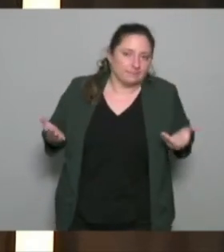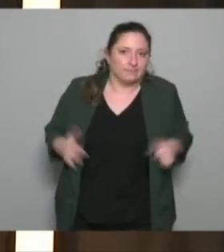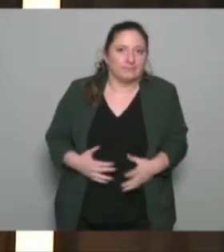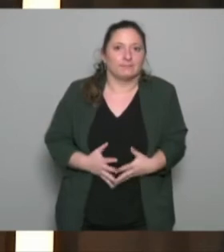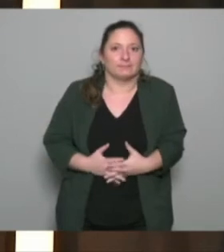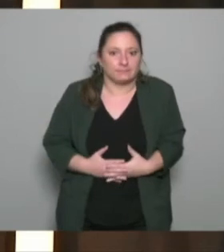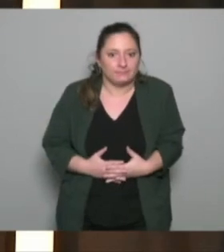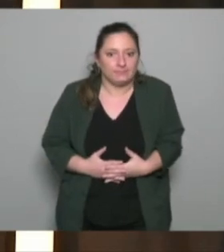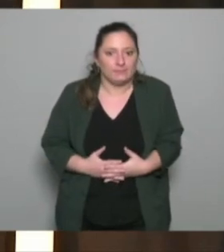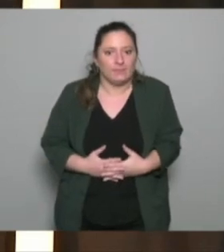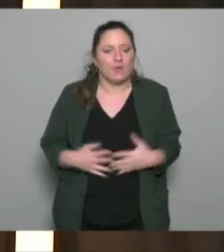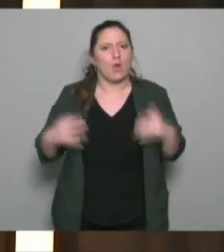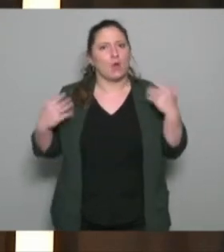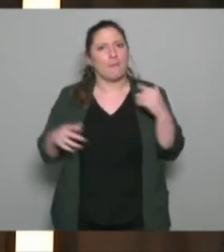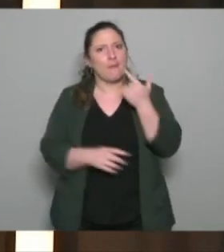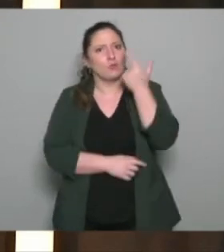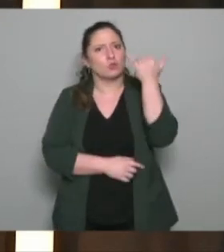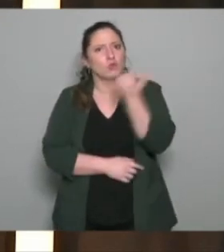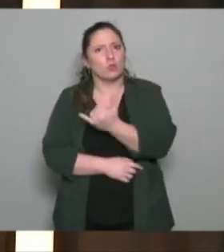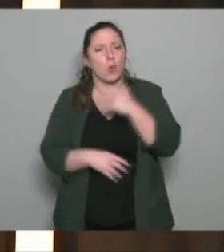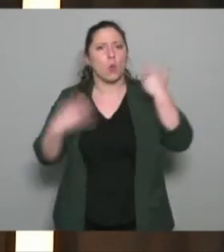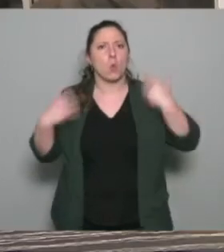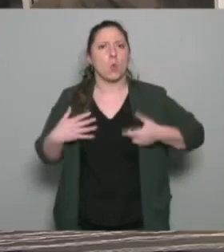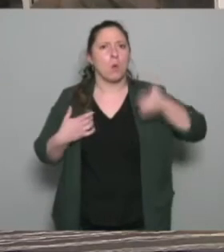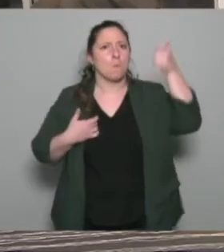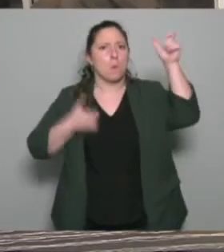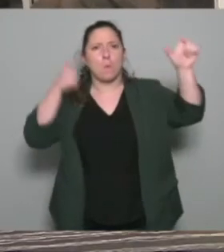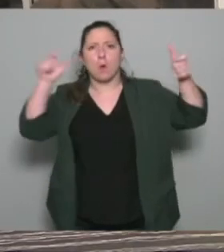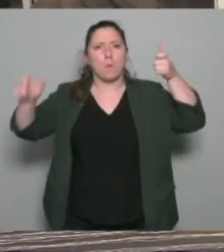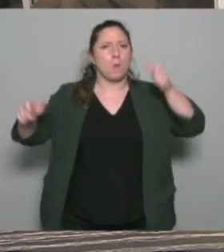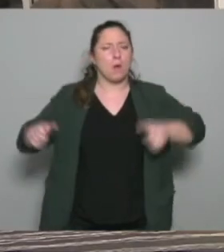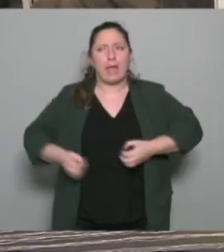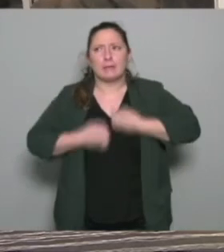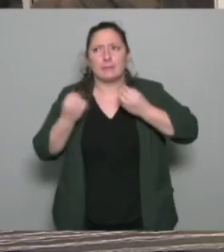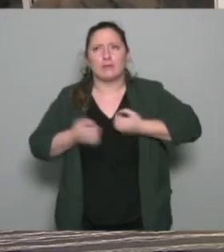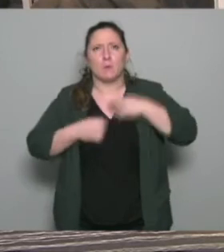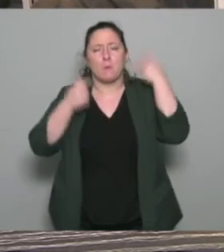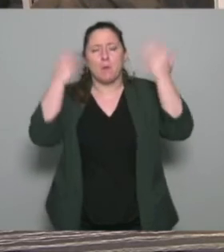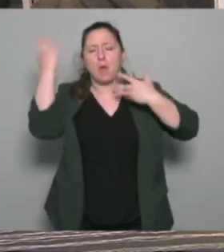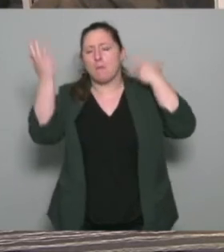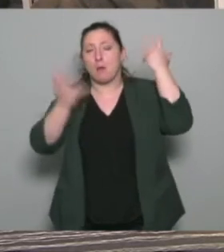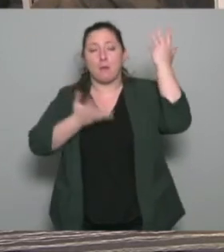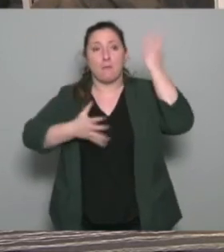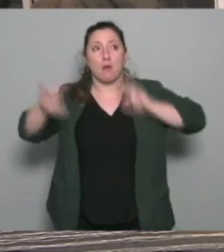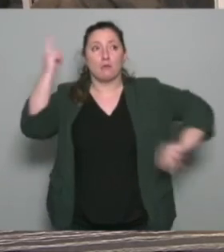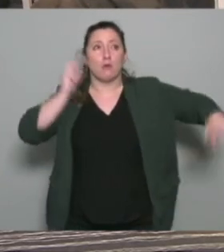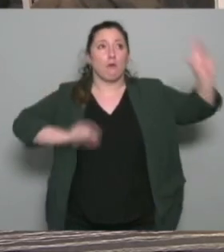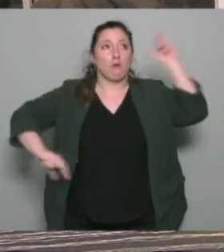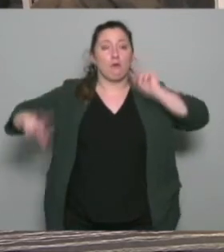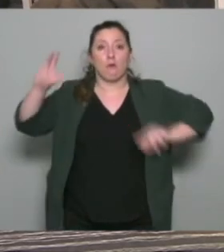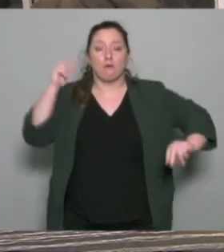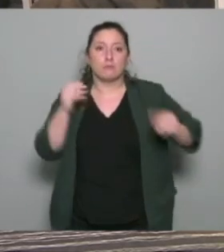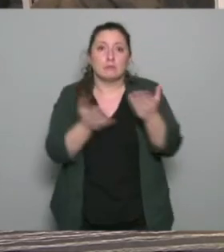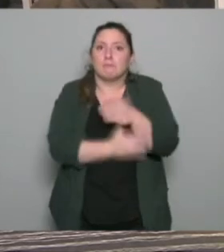on s'est payé de mots quand même pendant deux jours c'est ce qui caractérise homo sapiens des mots des